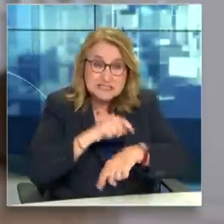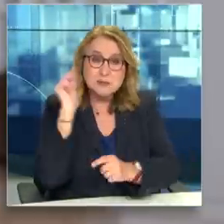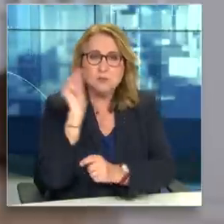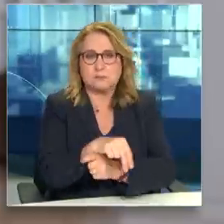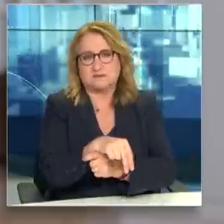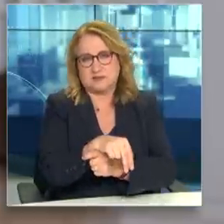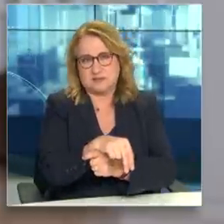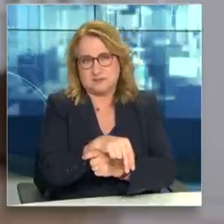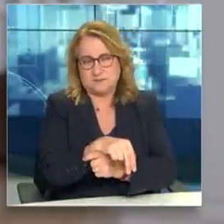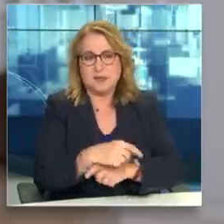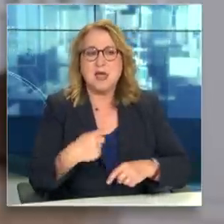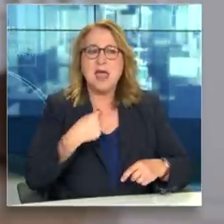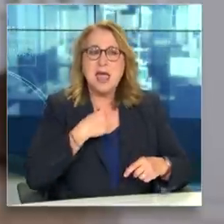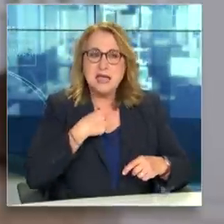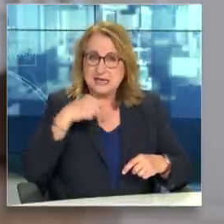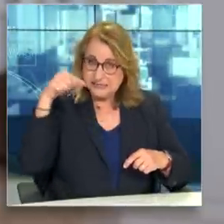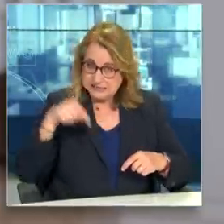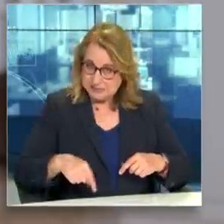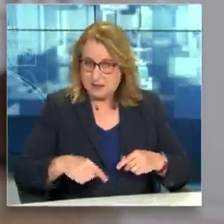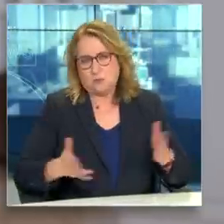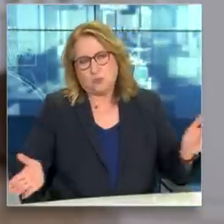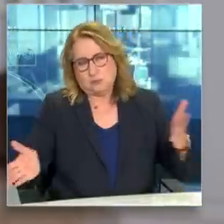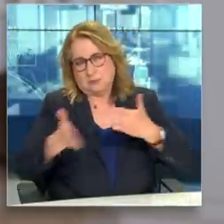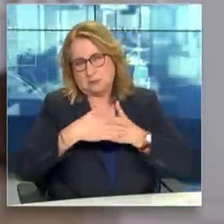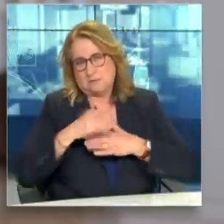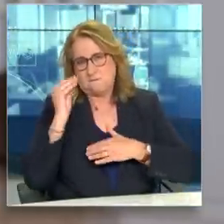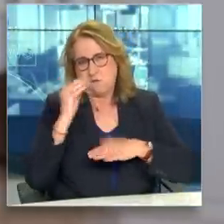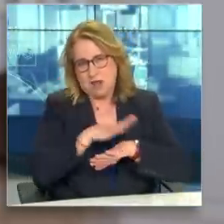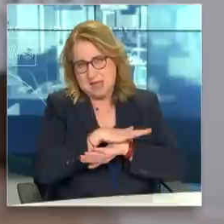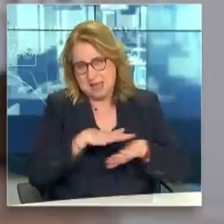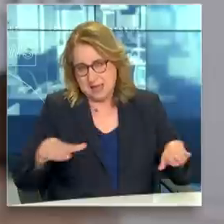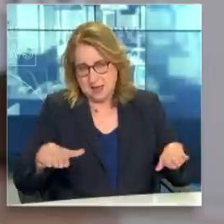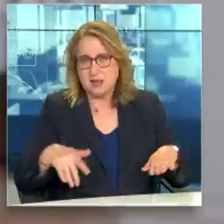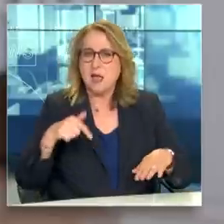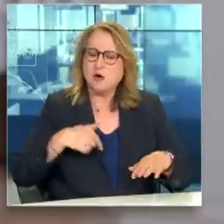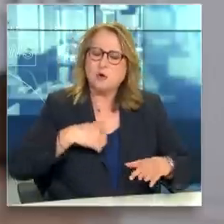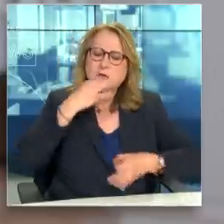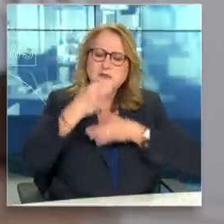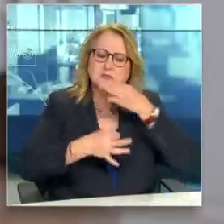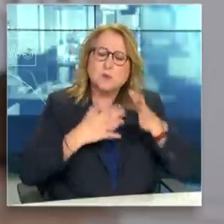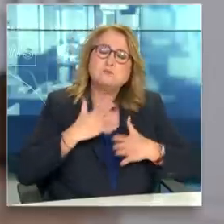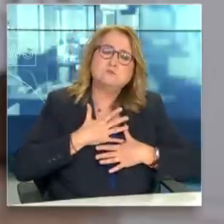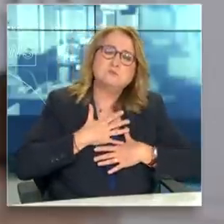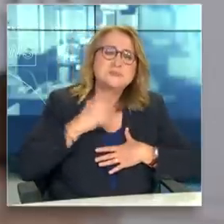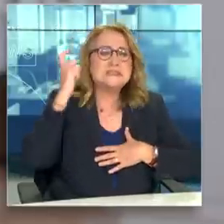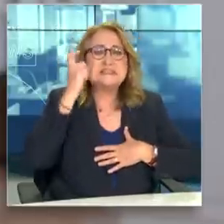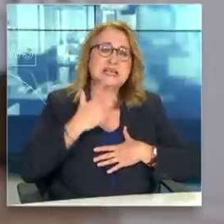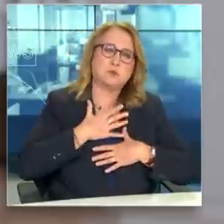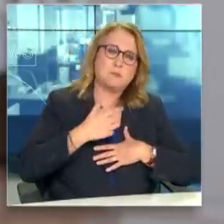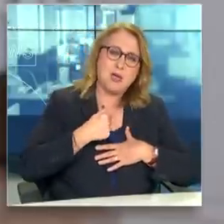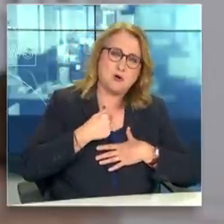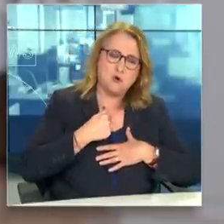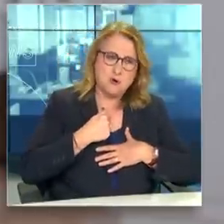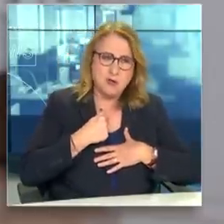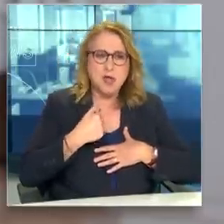σας στις σκέψεις μου με αφορμή τη σημερινή θεσμική διαδικασία. Με την ειλικρίνεια που σας μιλώ 24 χρόνια. Και με ίσχυτη συνείδησή μου